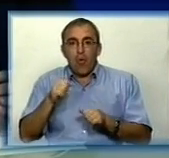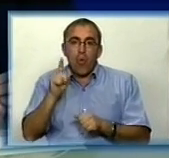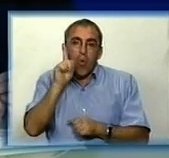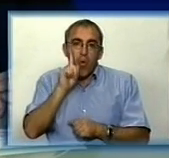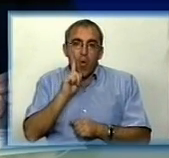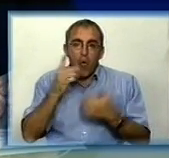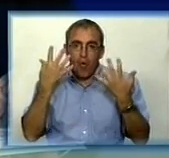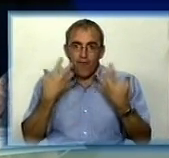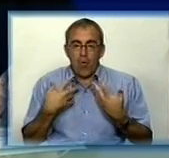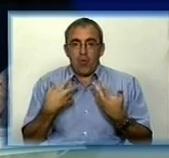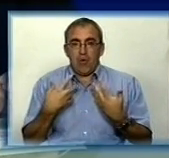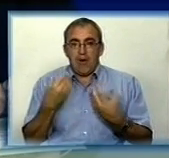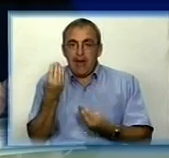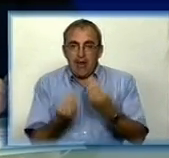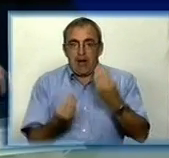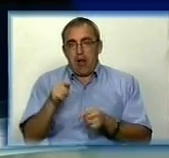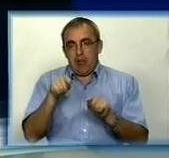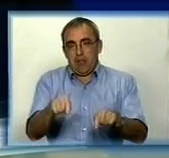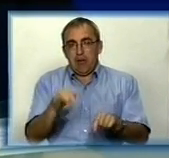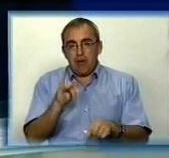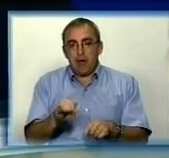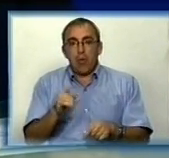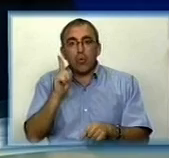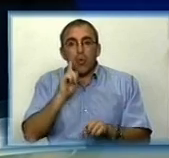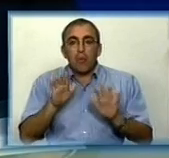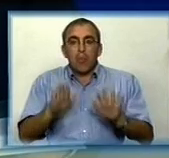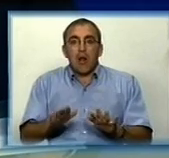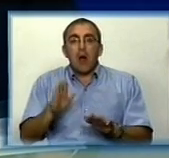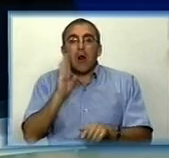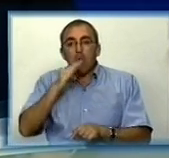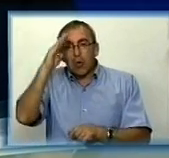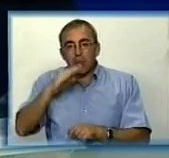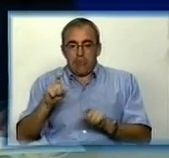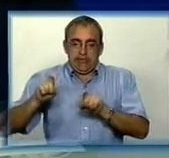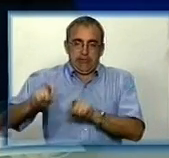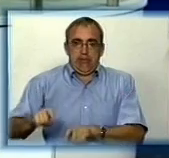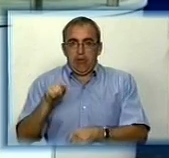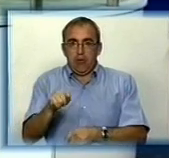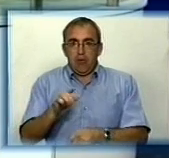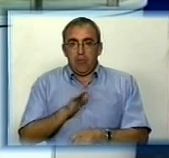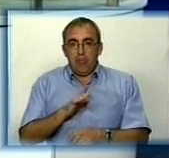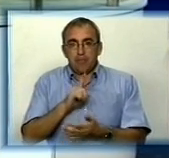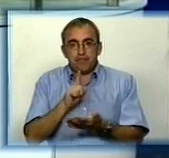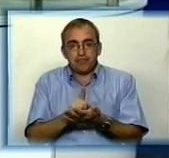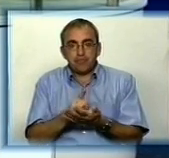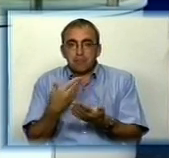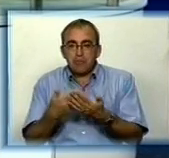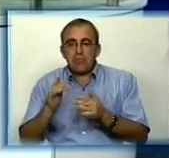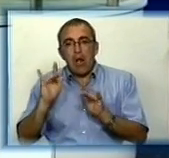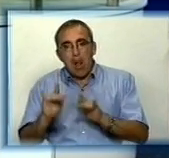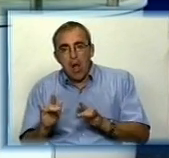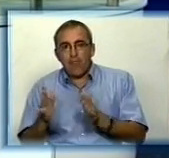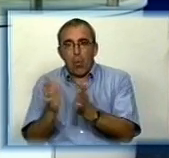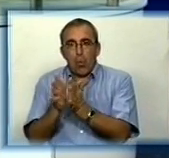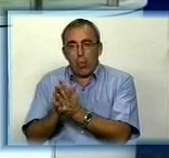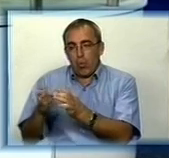играти там. І було удобне місце для родителей, де сидіти. Це теж немаловажно. Тому там предполагаються і лавочки, і урны. Тобто